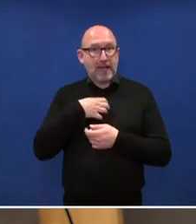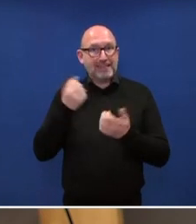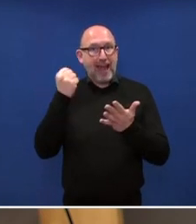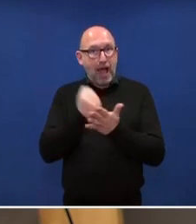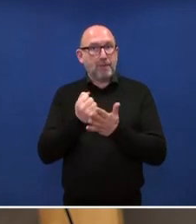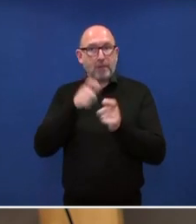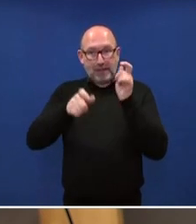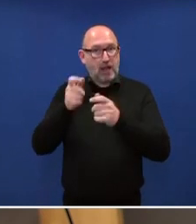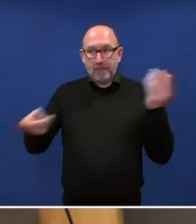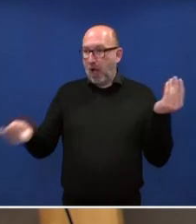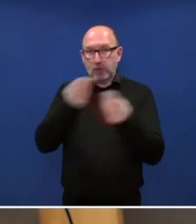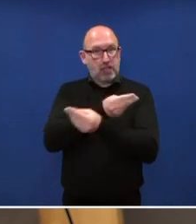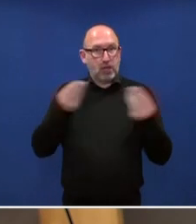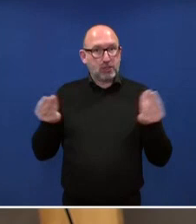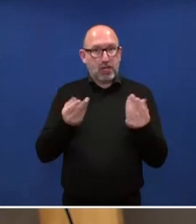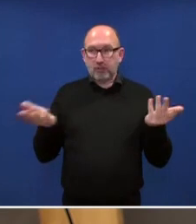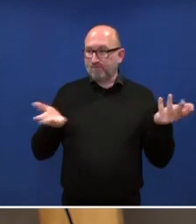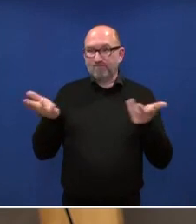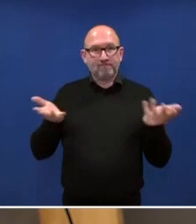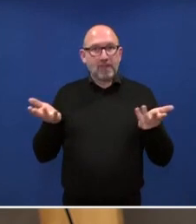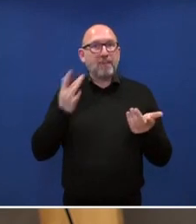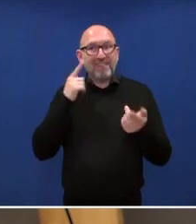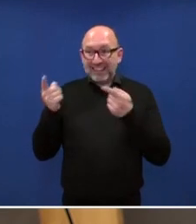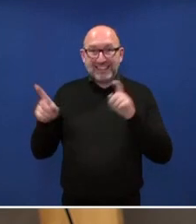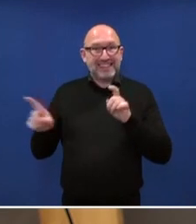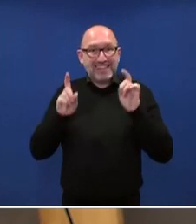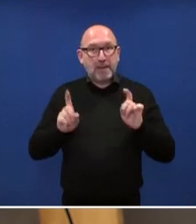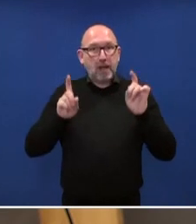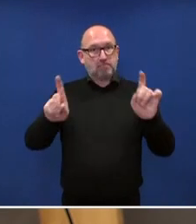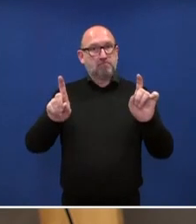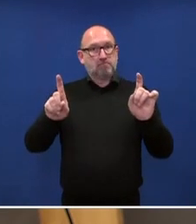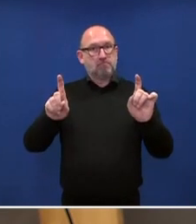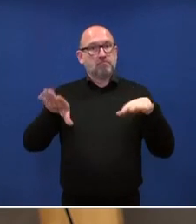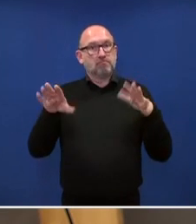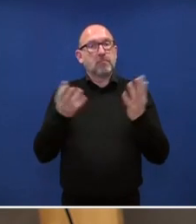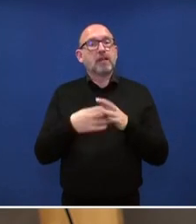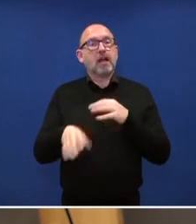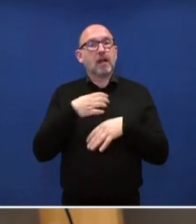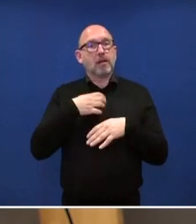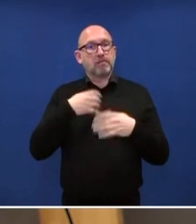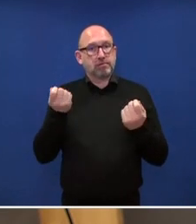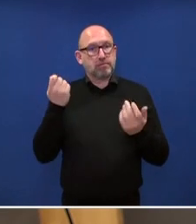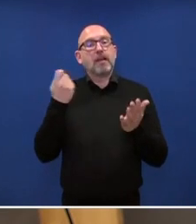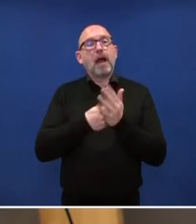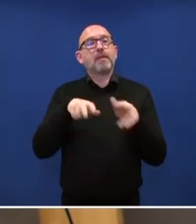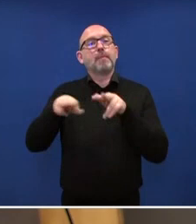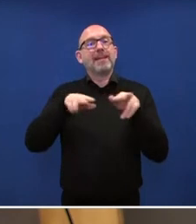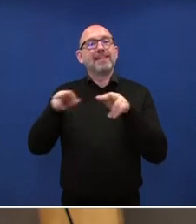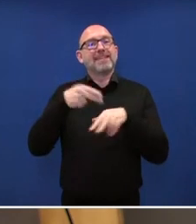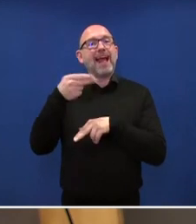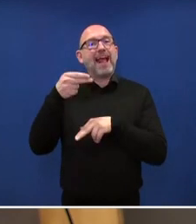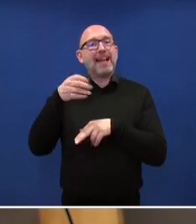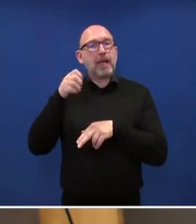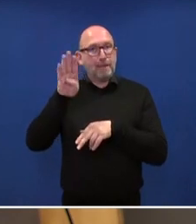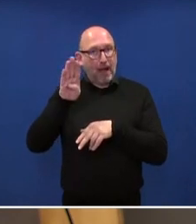Und wann wird das zum Thema werden, dem sich der Kanzleramtsminister Helge Braun dann auch öffentlich deutlicher